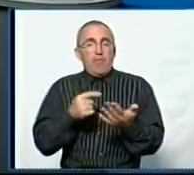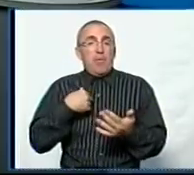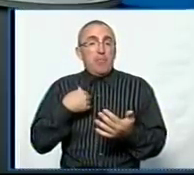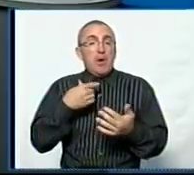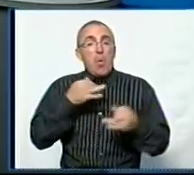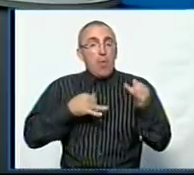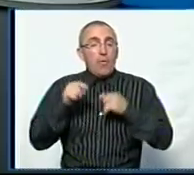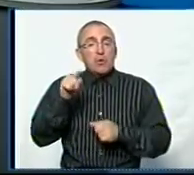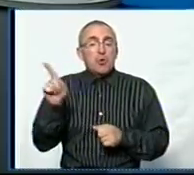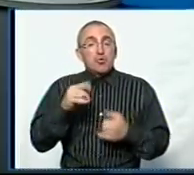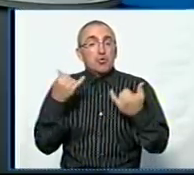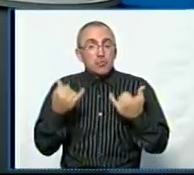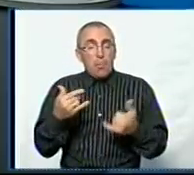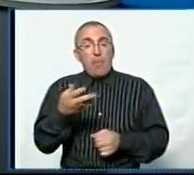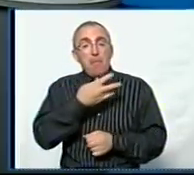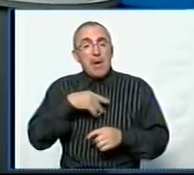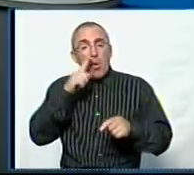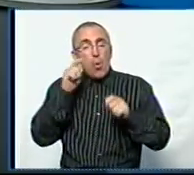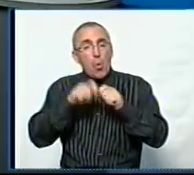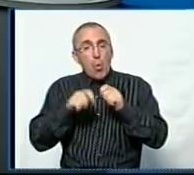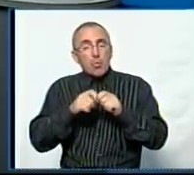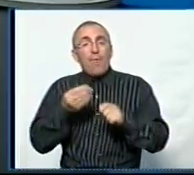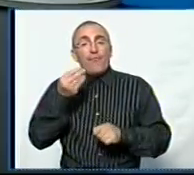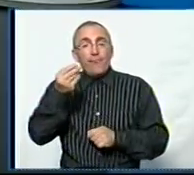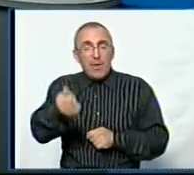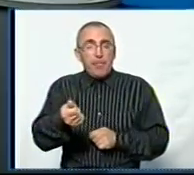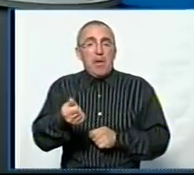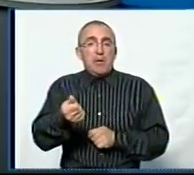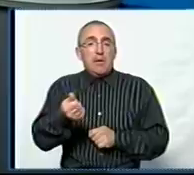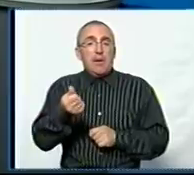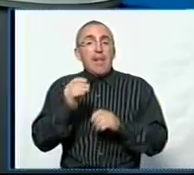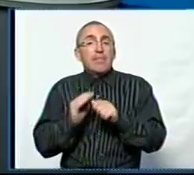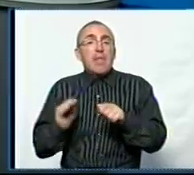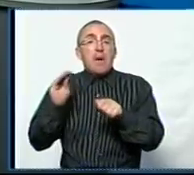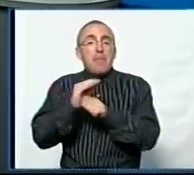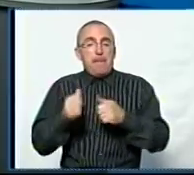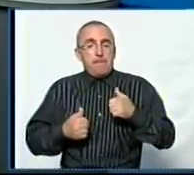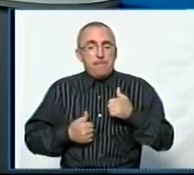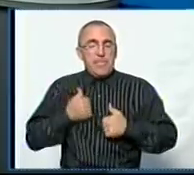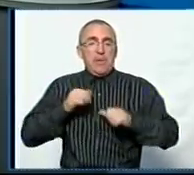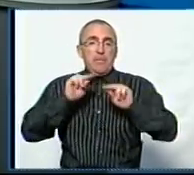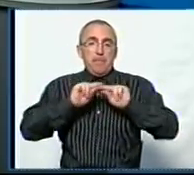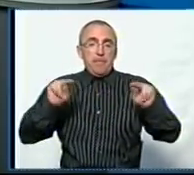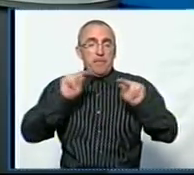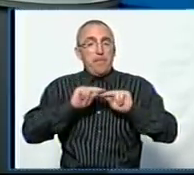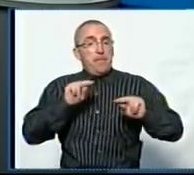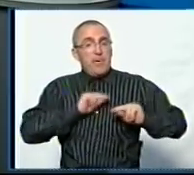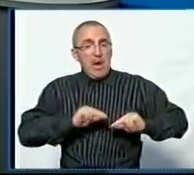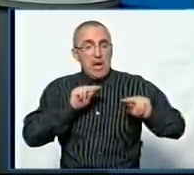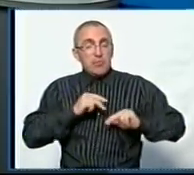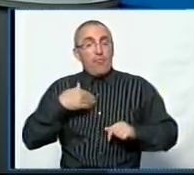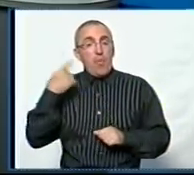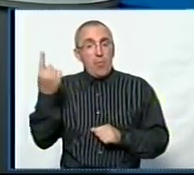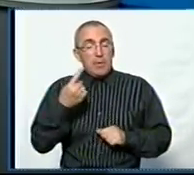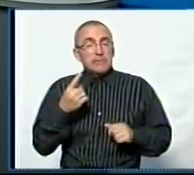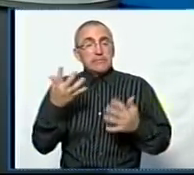говоримо про те, що на сьогодні ми контролюємо виплату надбавки за престижність педагогічної праці, і в нас вона на сьогодні в